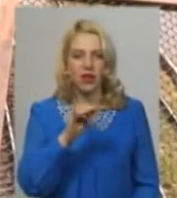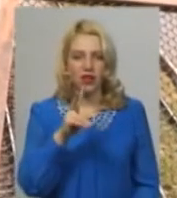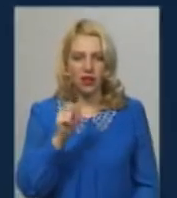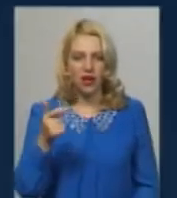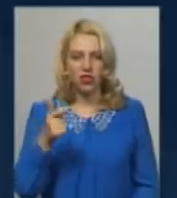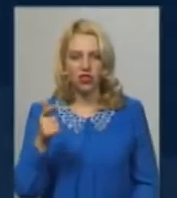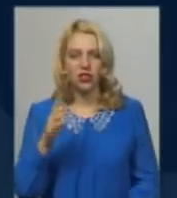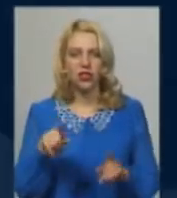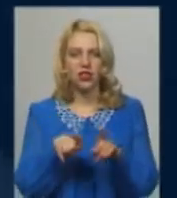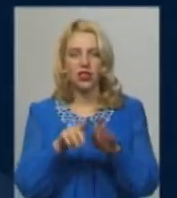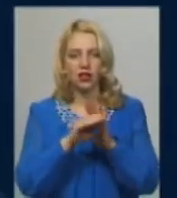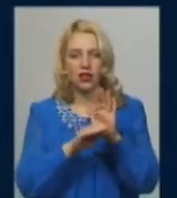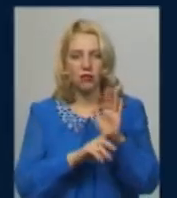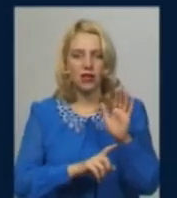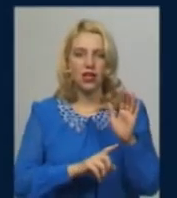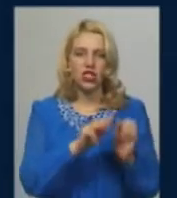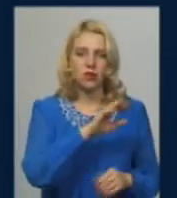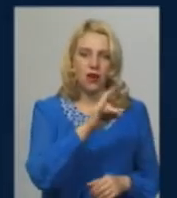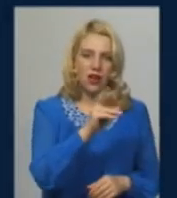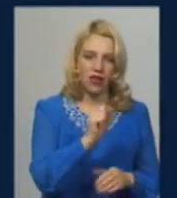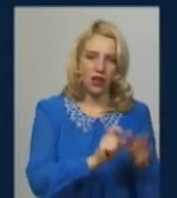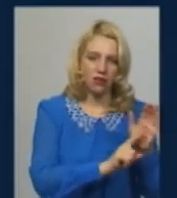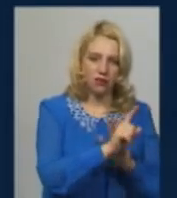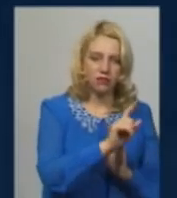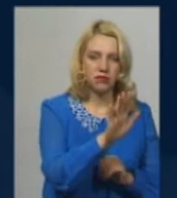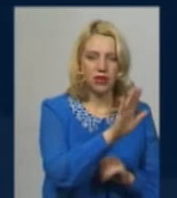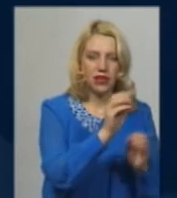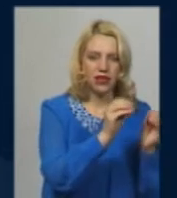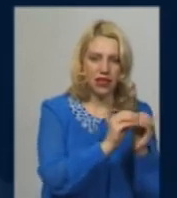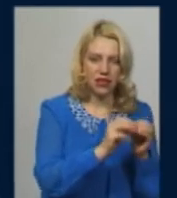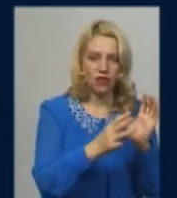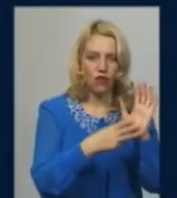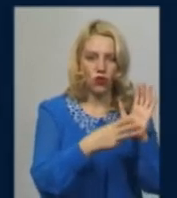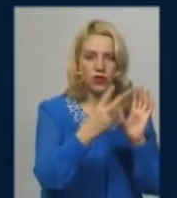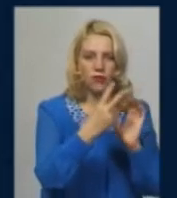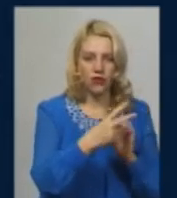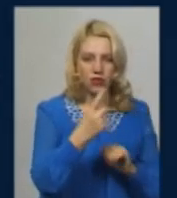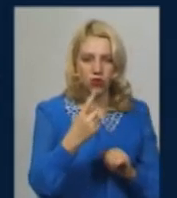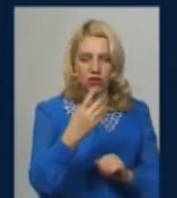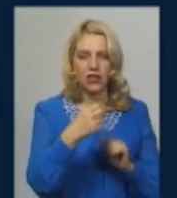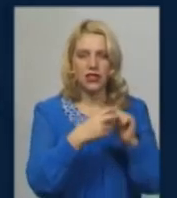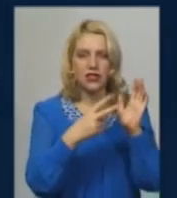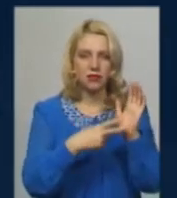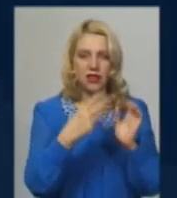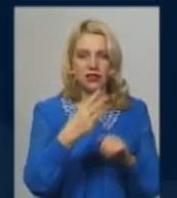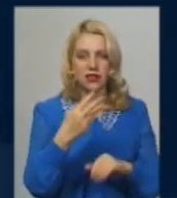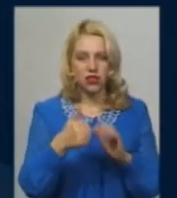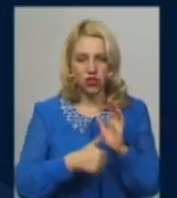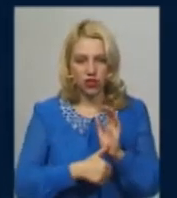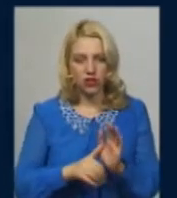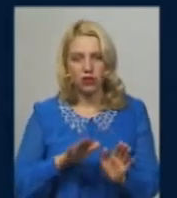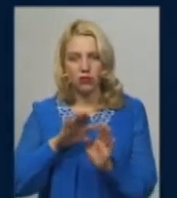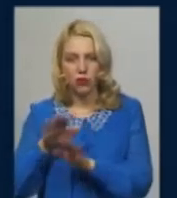за таким графіком. Відправляються з «Іжемеренки» о 5.10, 8.21 та о 17.36. Прибуває в